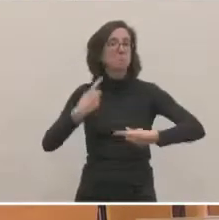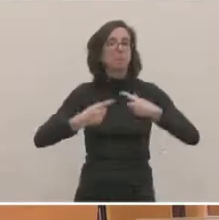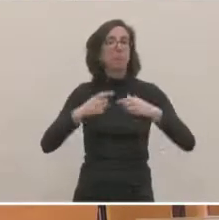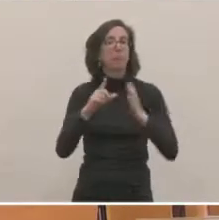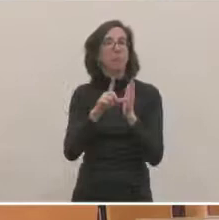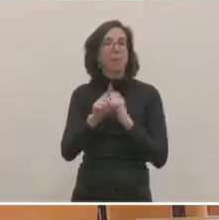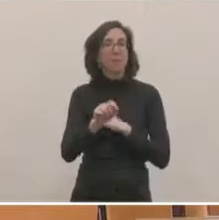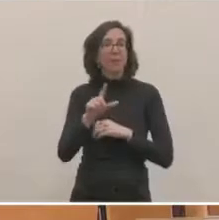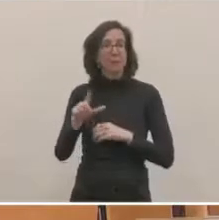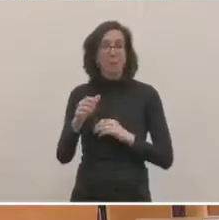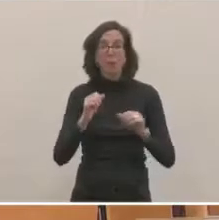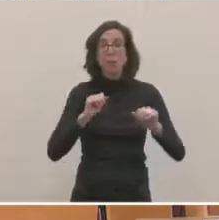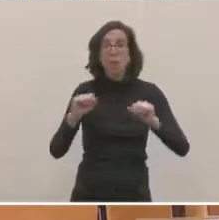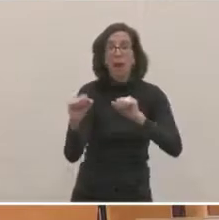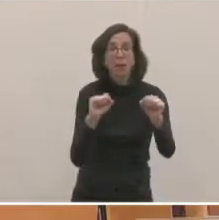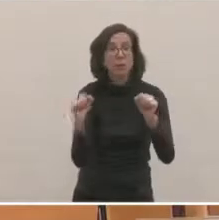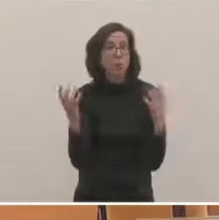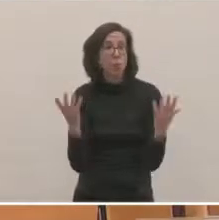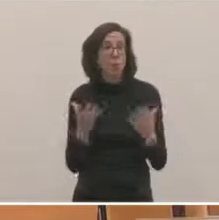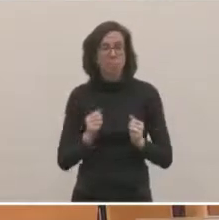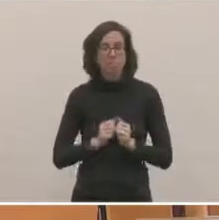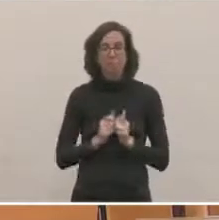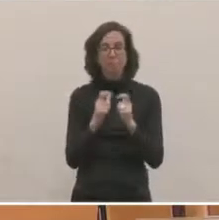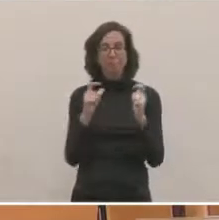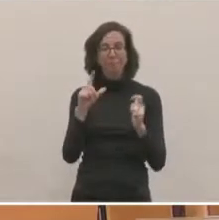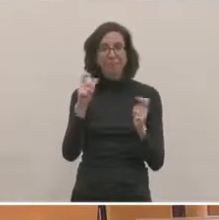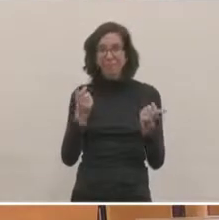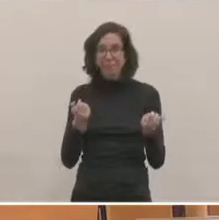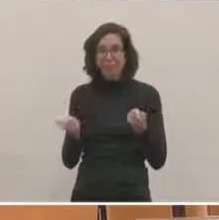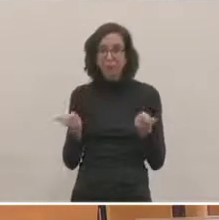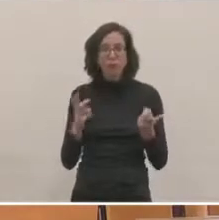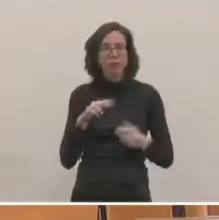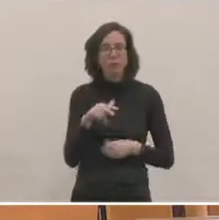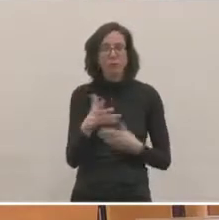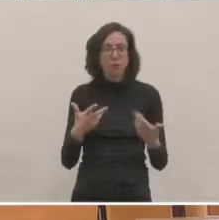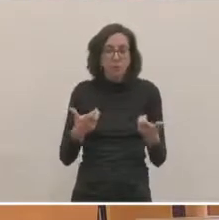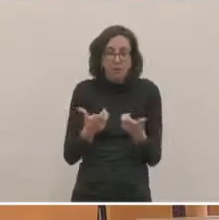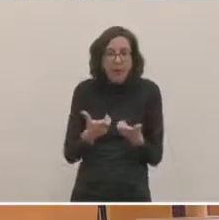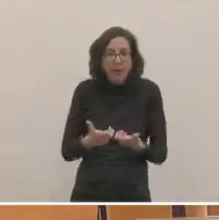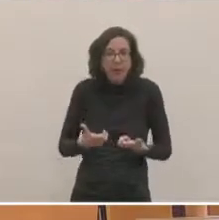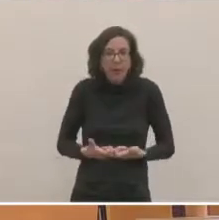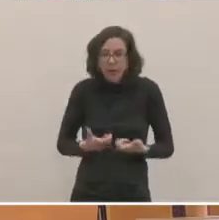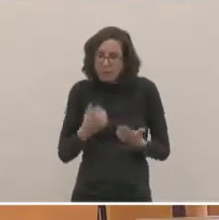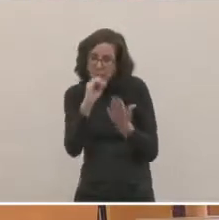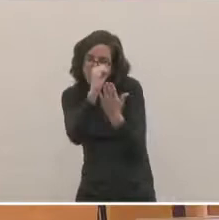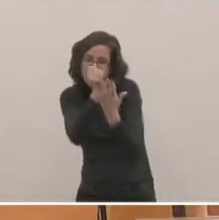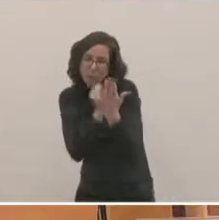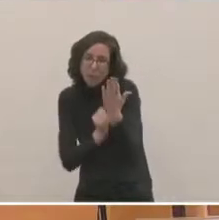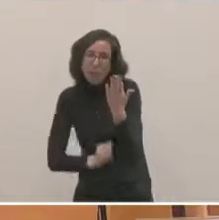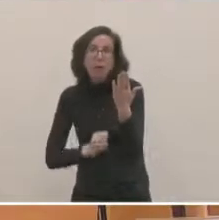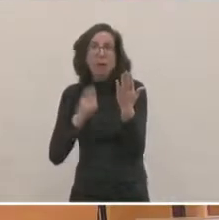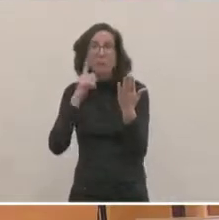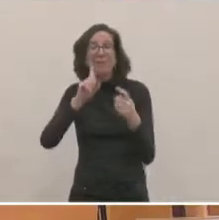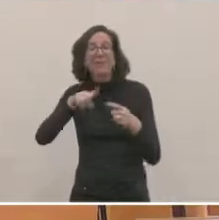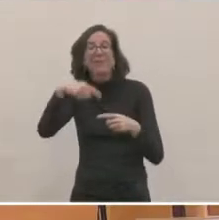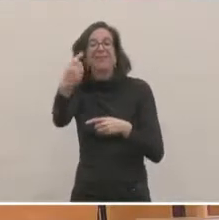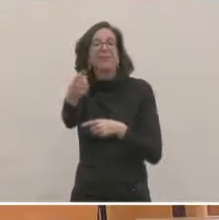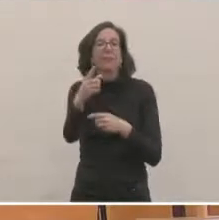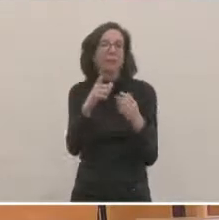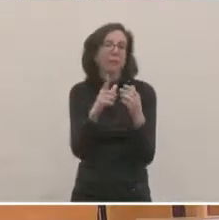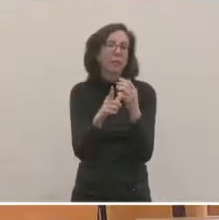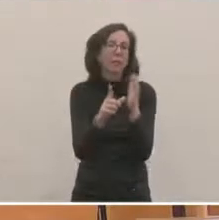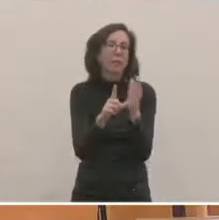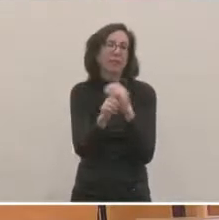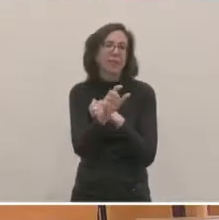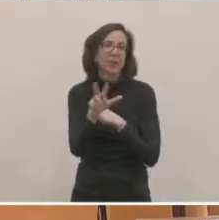la régie va être amenée à établir la tarification qui sera appliquée au 1er janvier 2023. Nous n'avons pas voulu bousculer